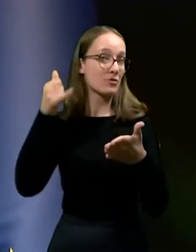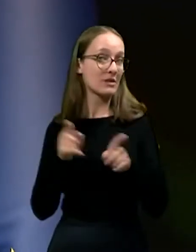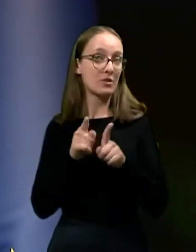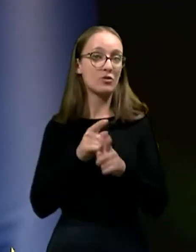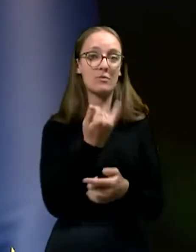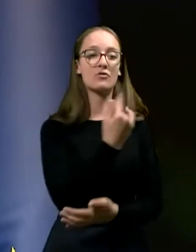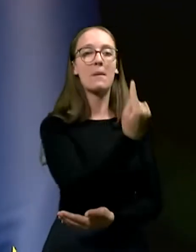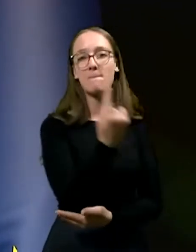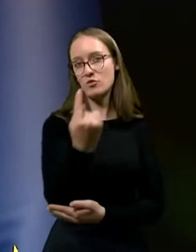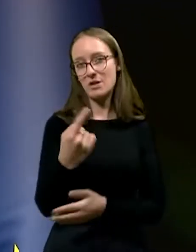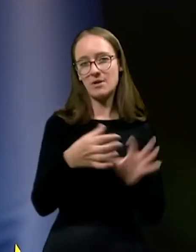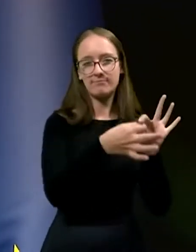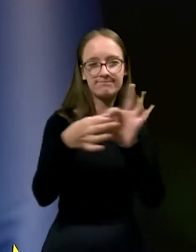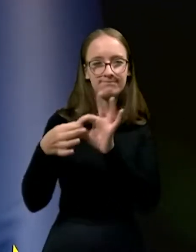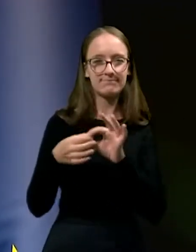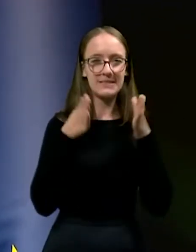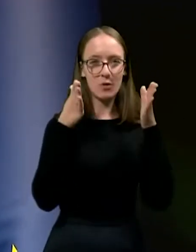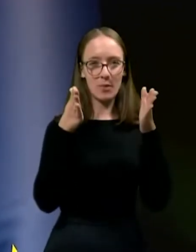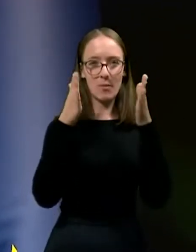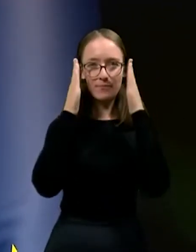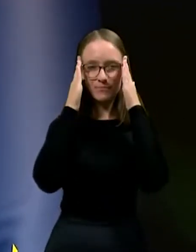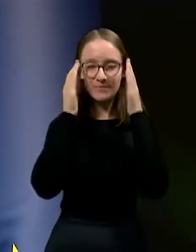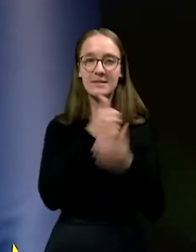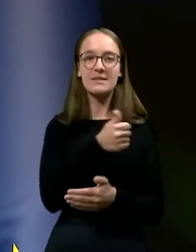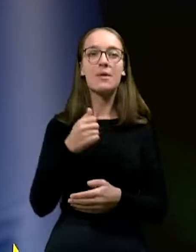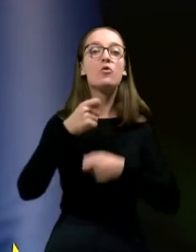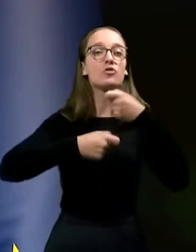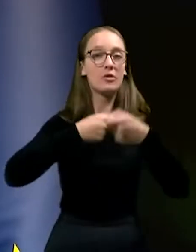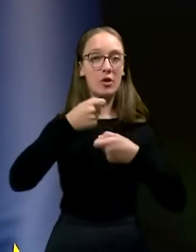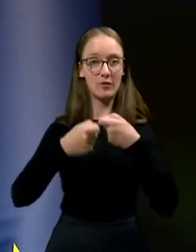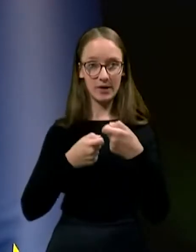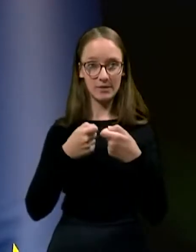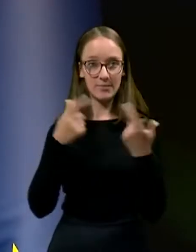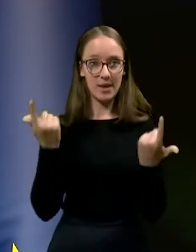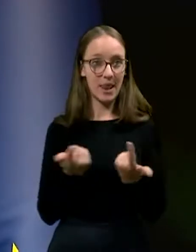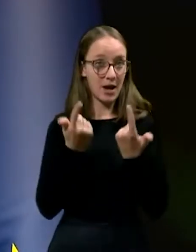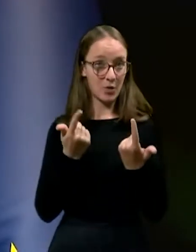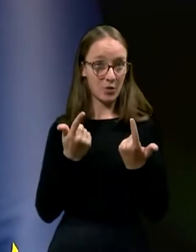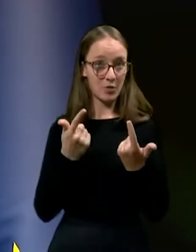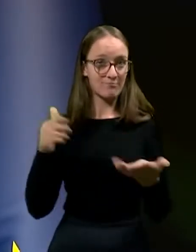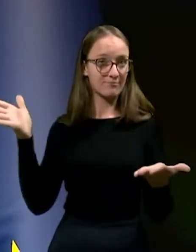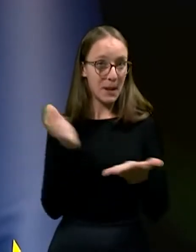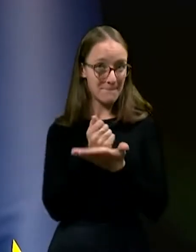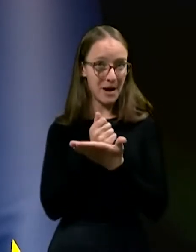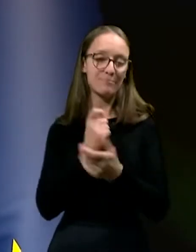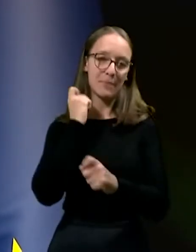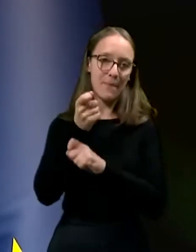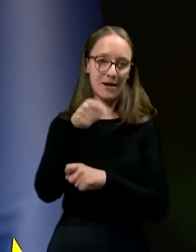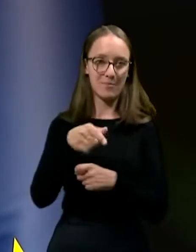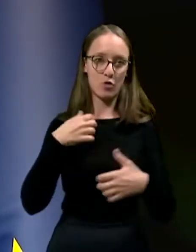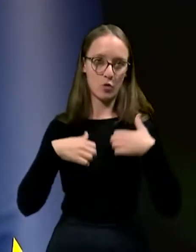med vsakim posameznikom. Samo z sodelovanjem lahko zmagamo to krizo.